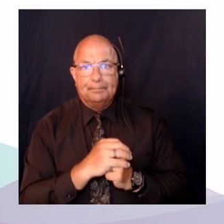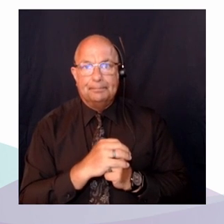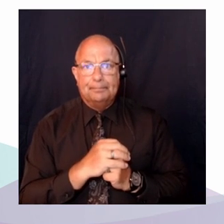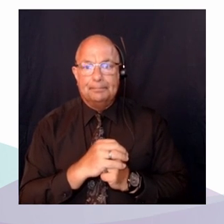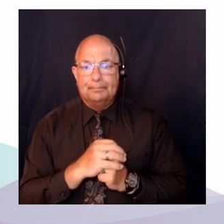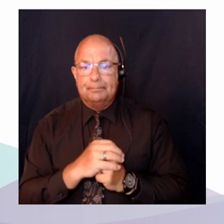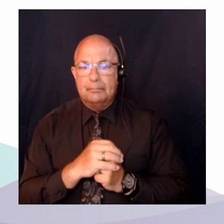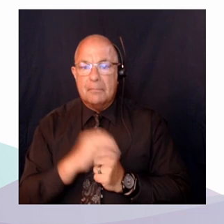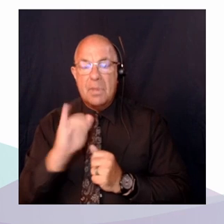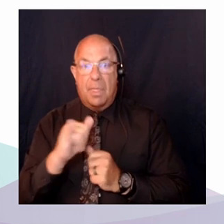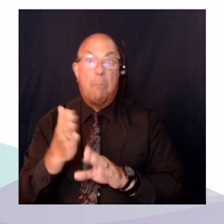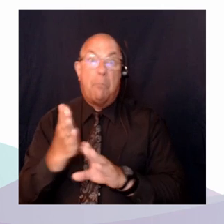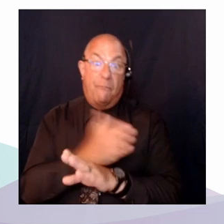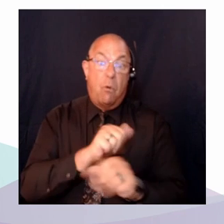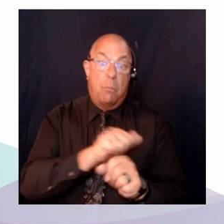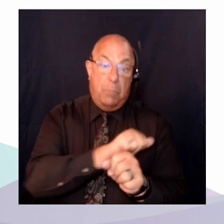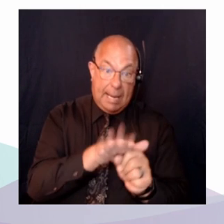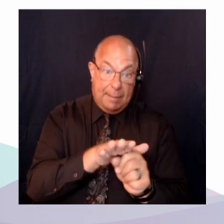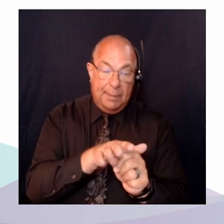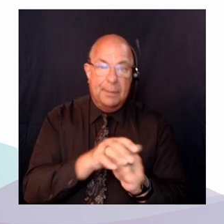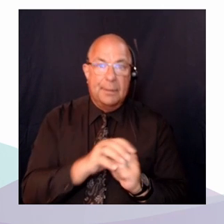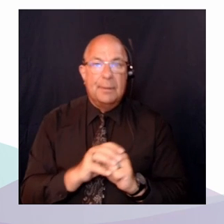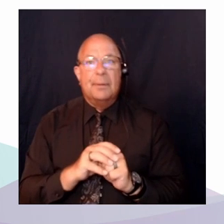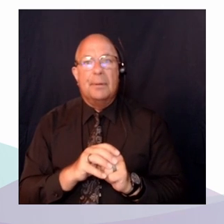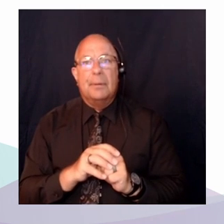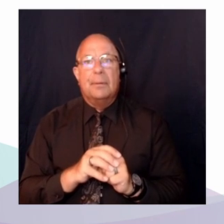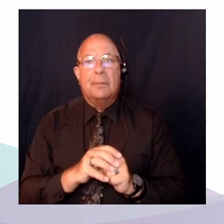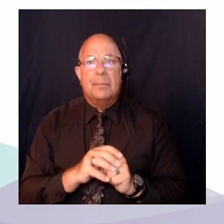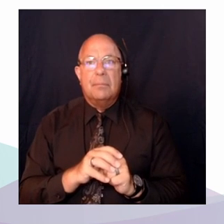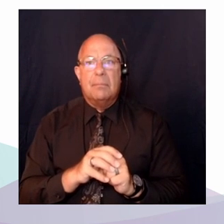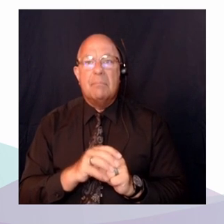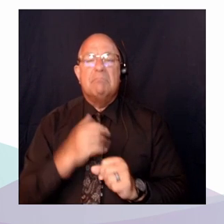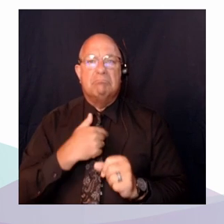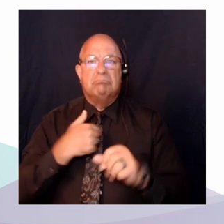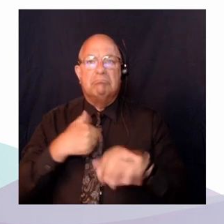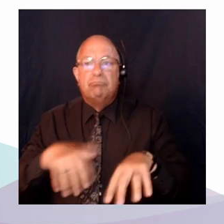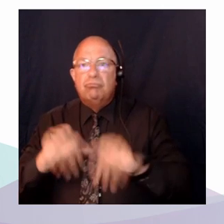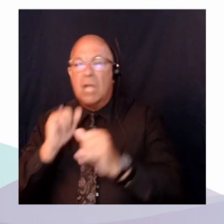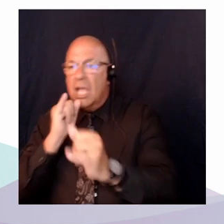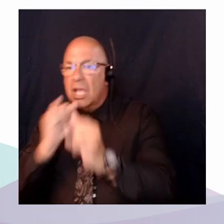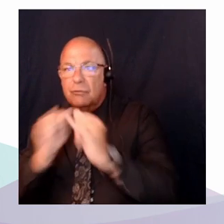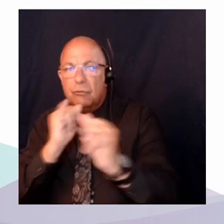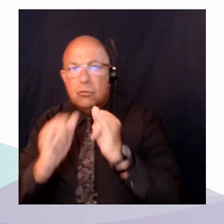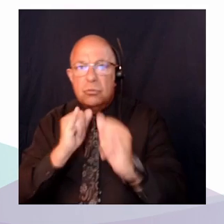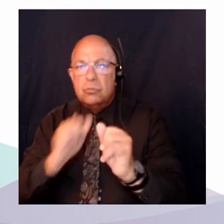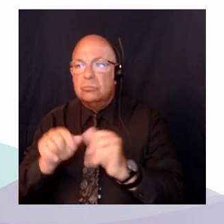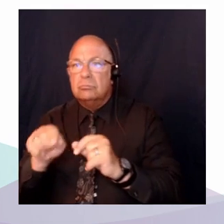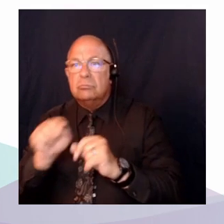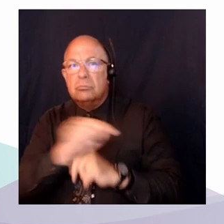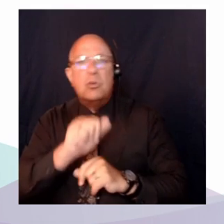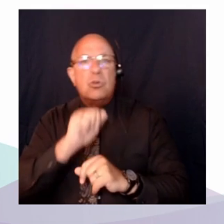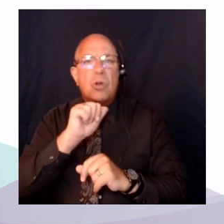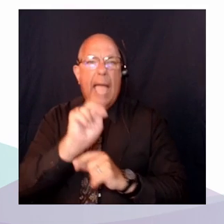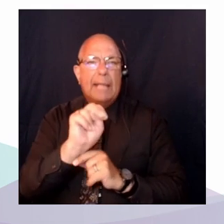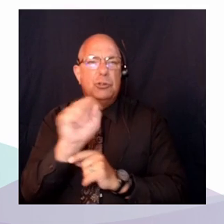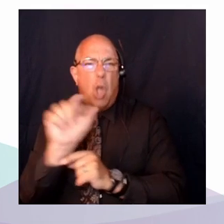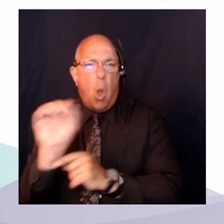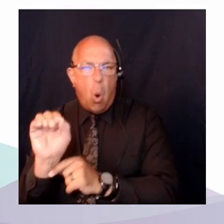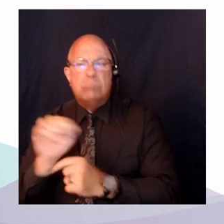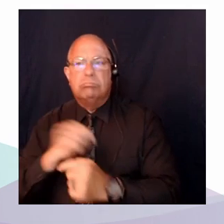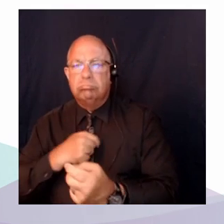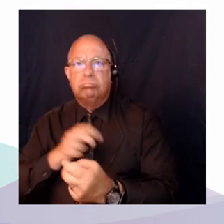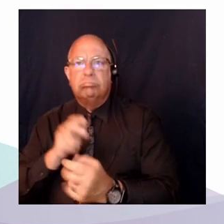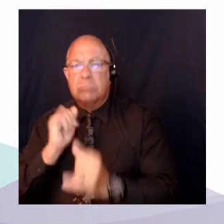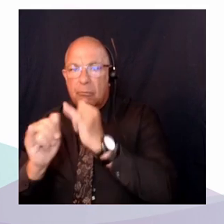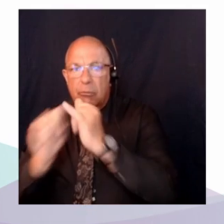réalisé des entrevues avec différentes organisations non-gouvernementales dans le cadre d'une recherche empirique qui portait sur la culture